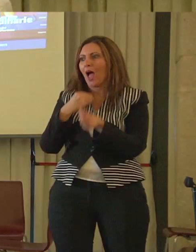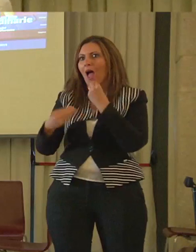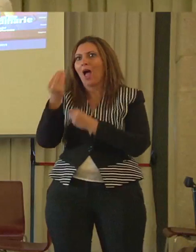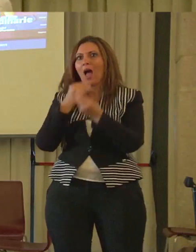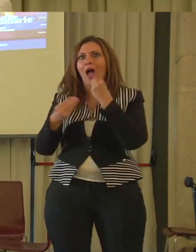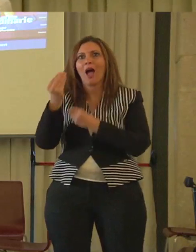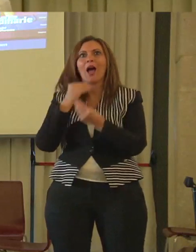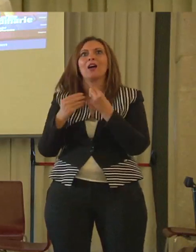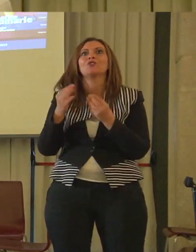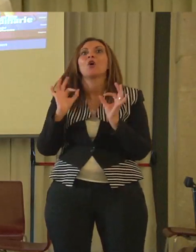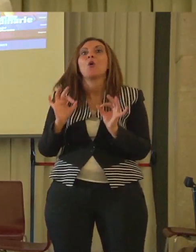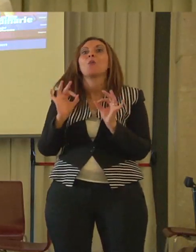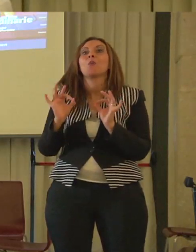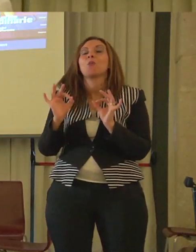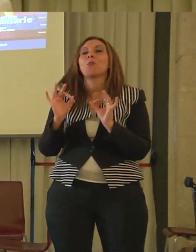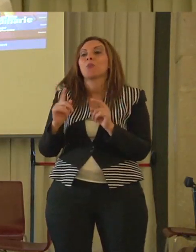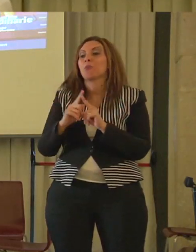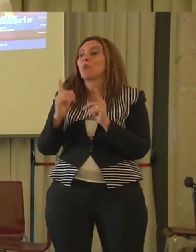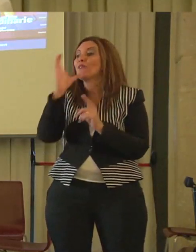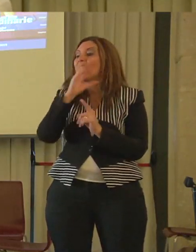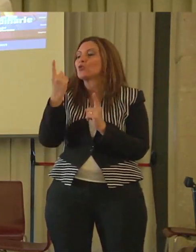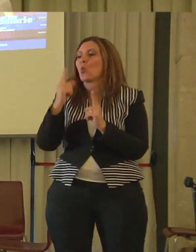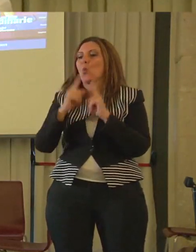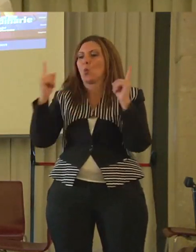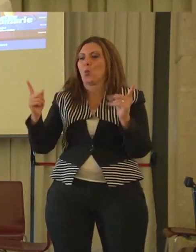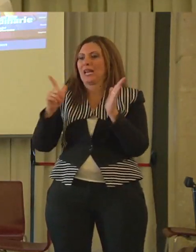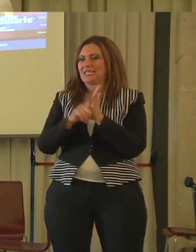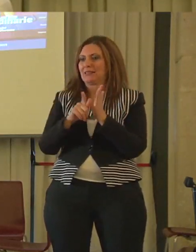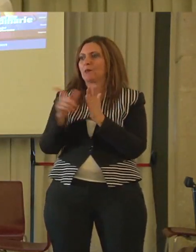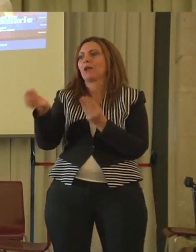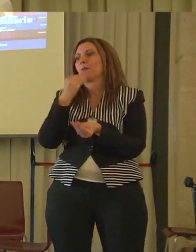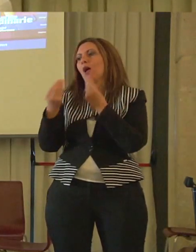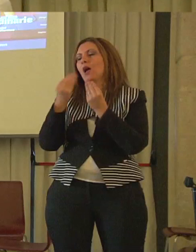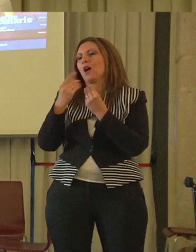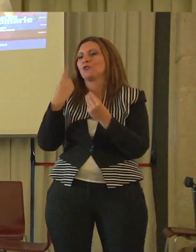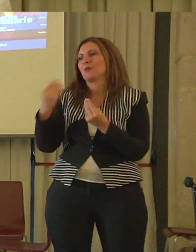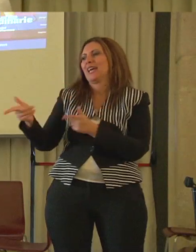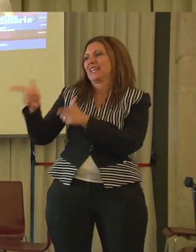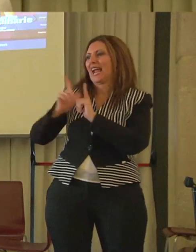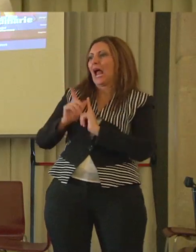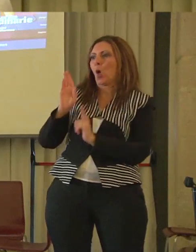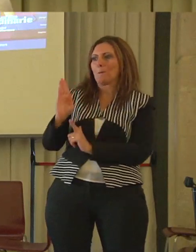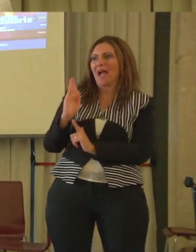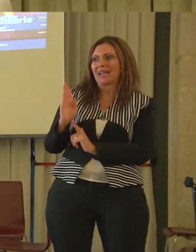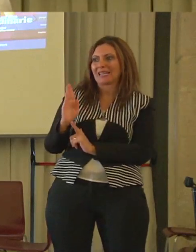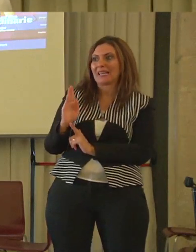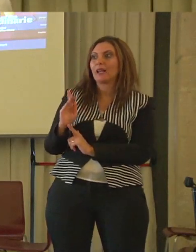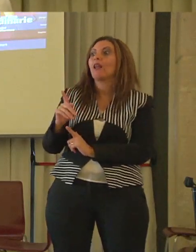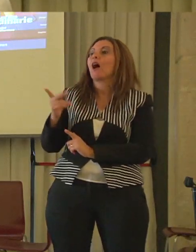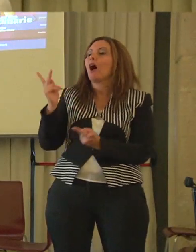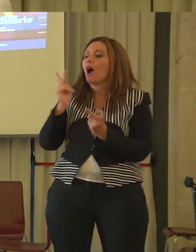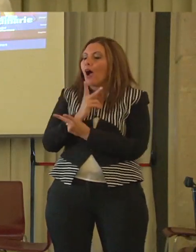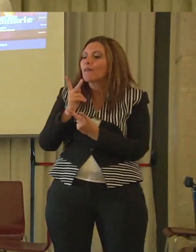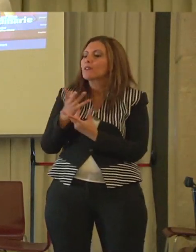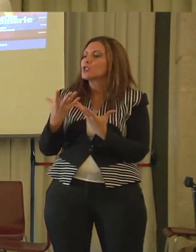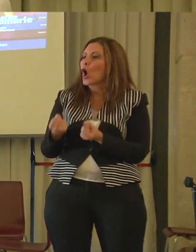non so se ve l'ho detto, si è articolato nell'arco di una settimana, abbiamo potuto avere contenza di che bella realtà